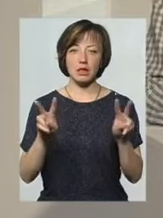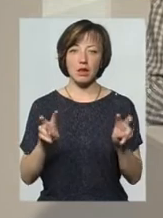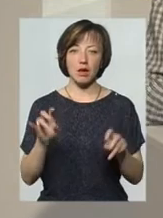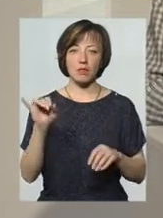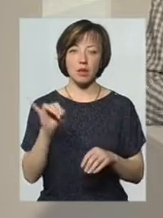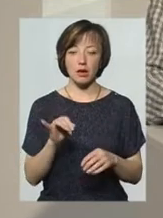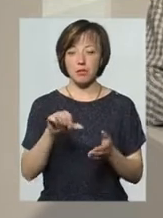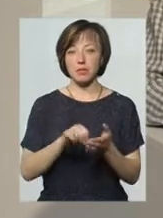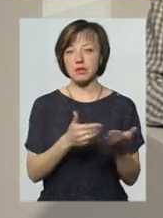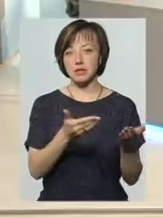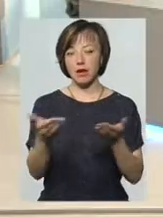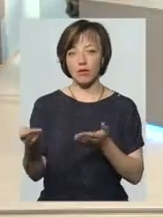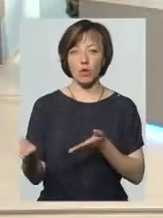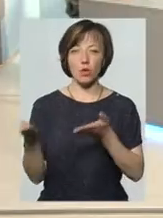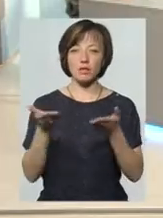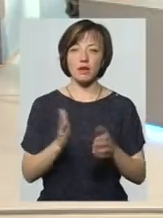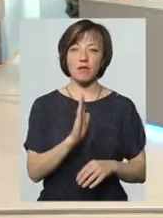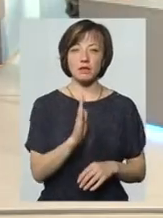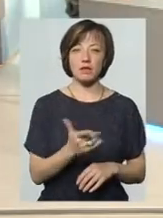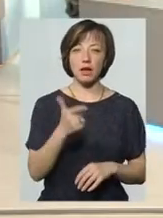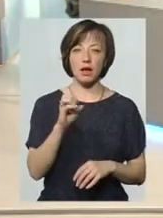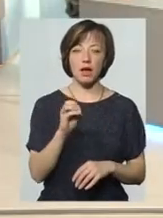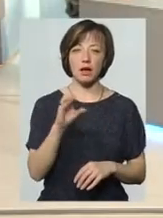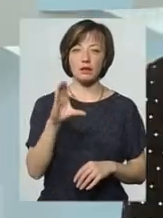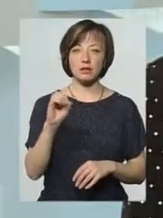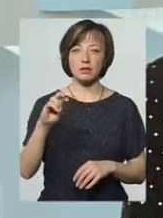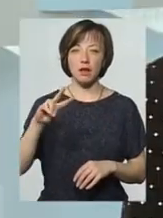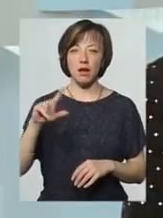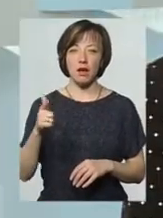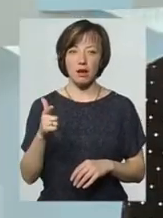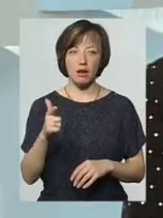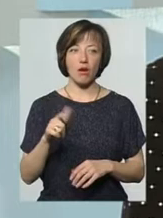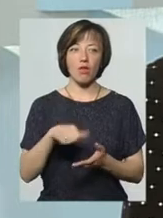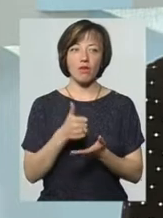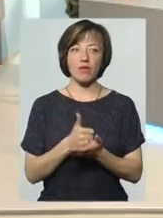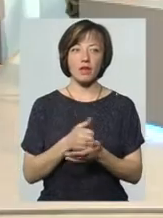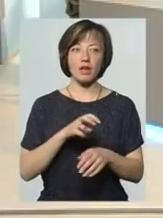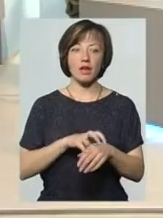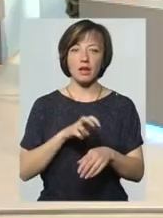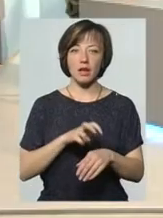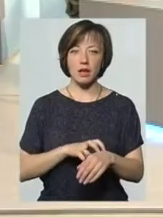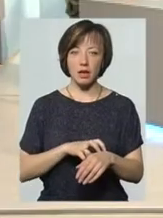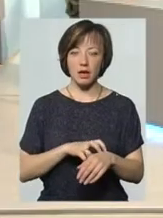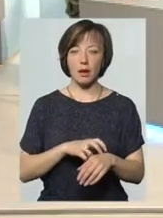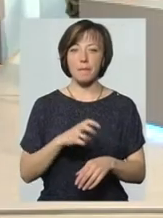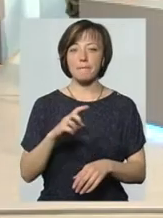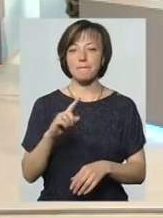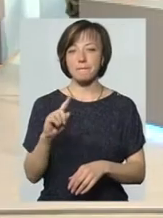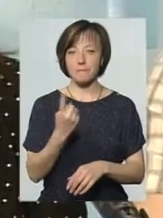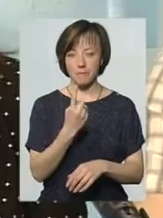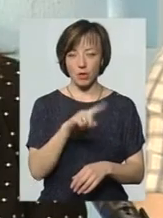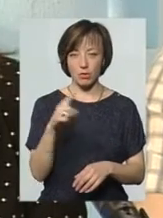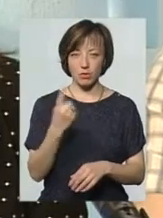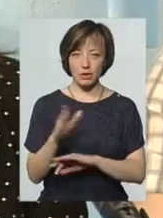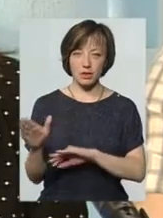представлю наших гостей, це Валентина Гесаль, головний лікар Хмельницького центру ПМСД номер один, Борис Ткач, начальник управління охорони здоров'я Хмельницької